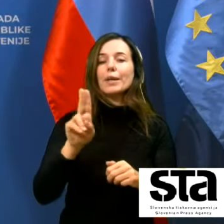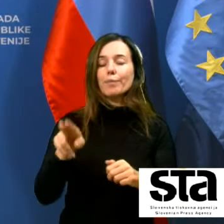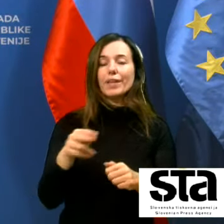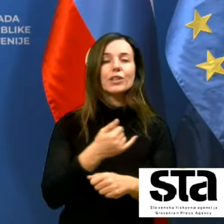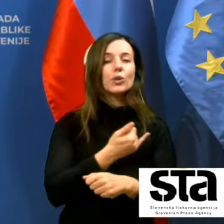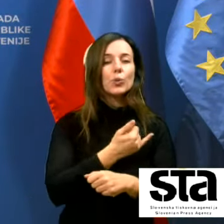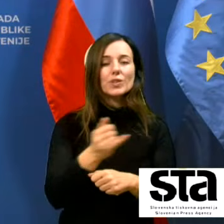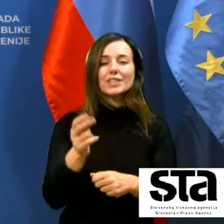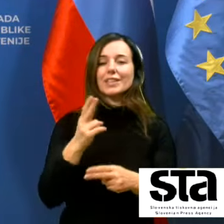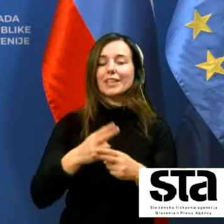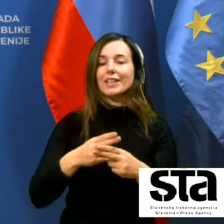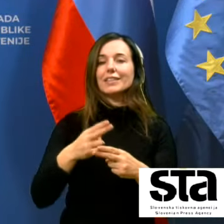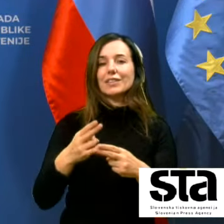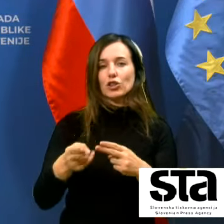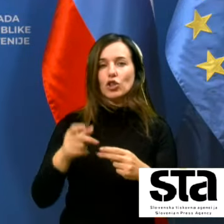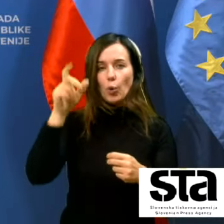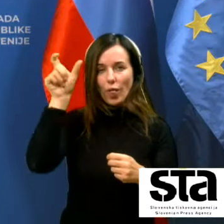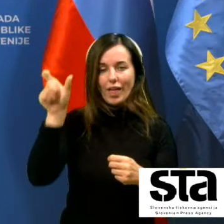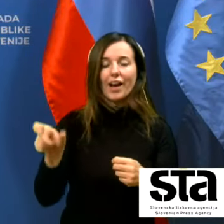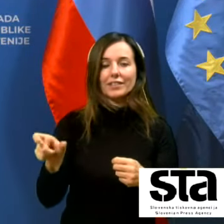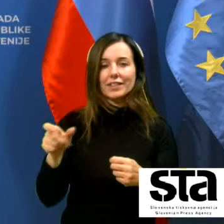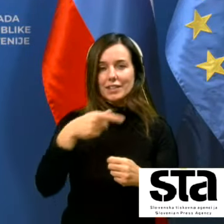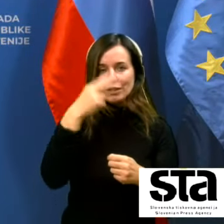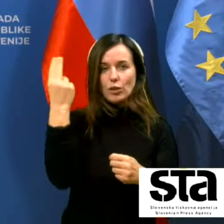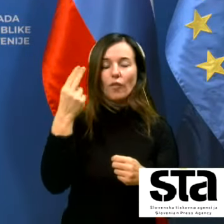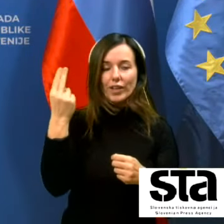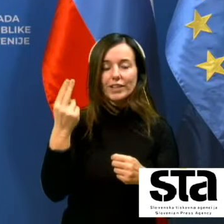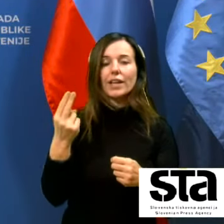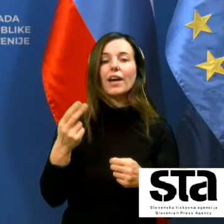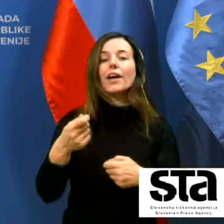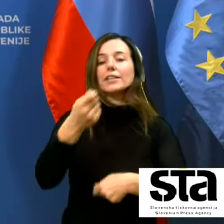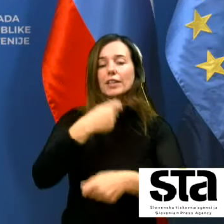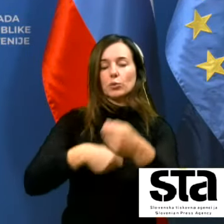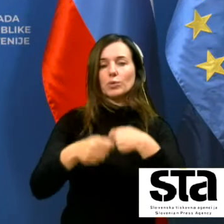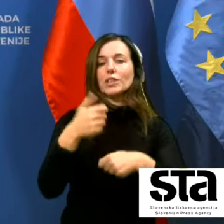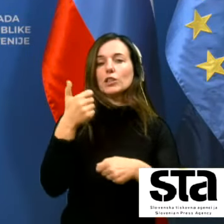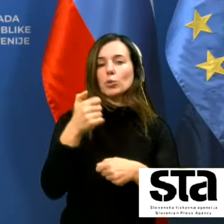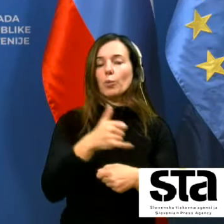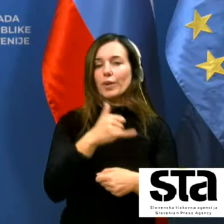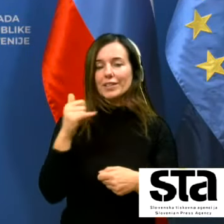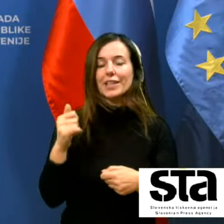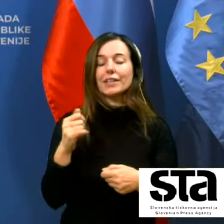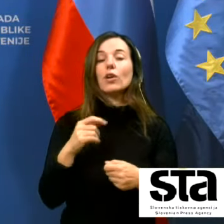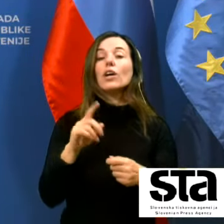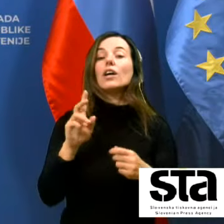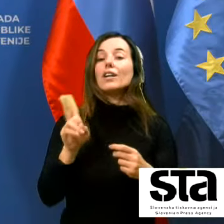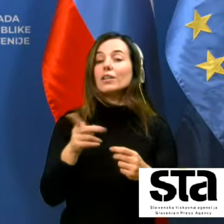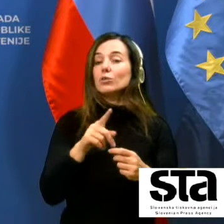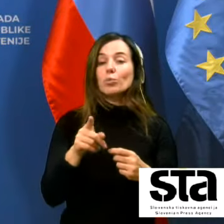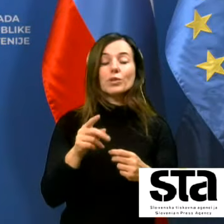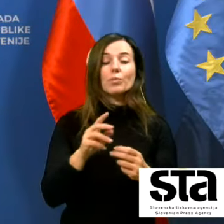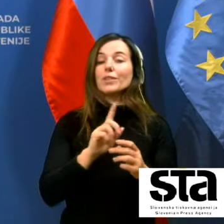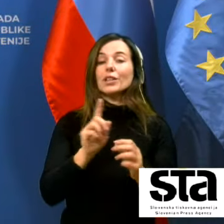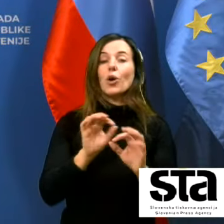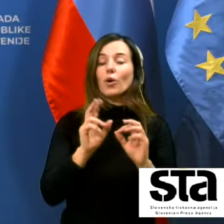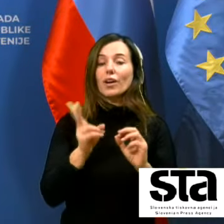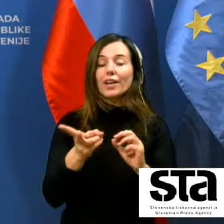vsi državljani iz enostavnega naslova ker to ne sme biti razlog da se nekdo izogiba potem